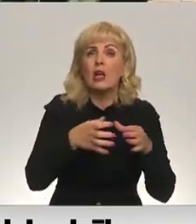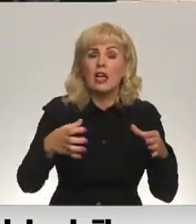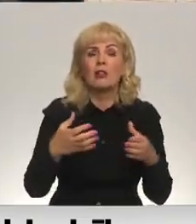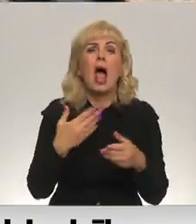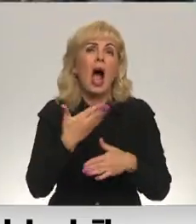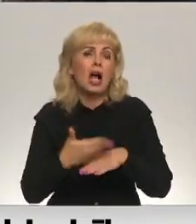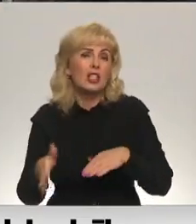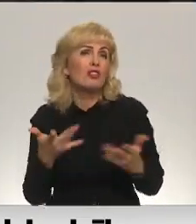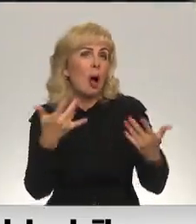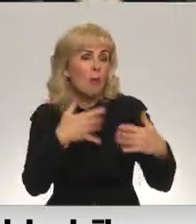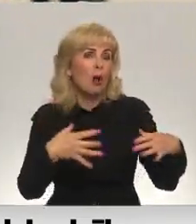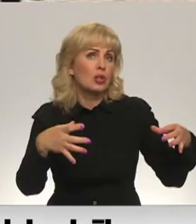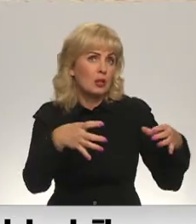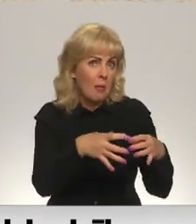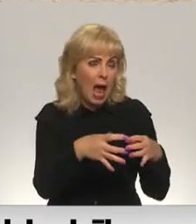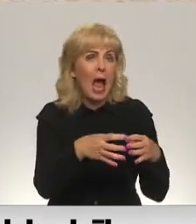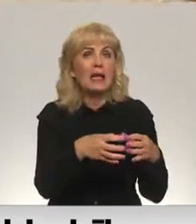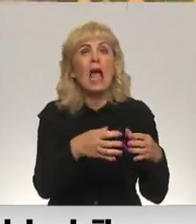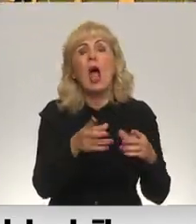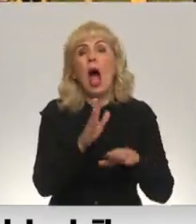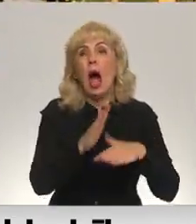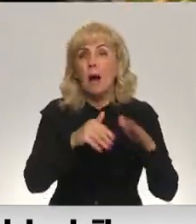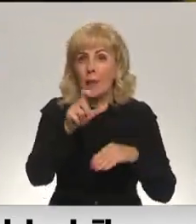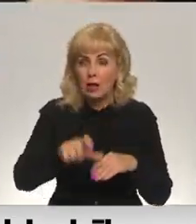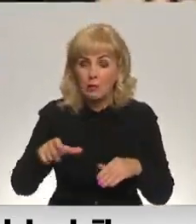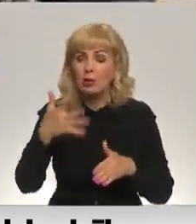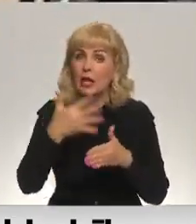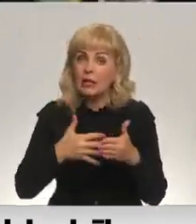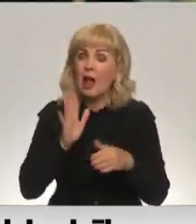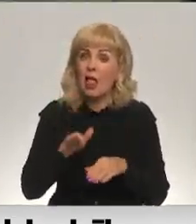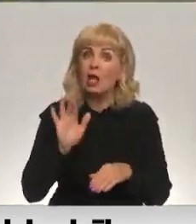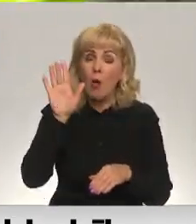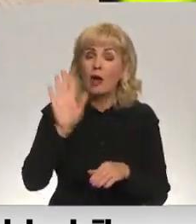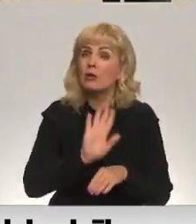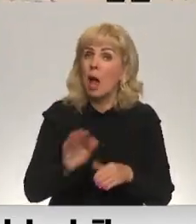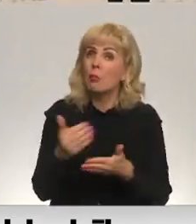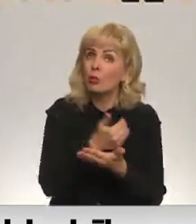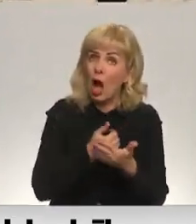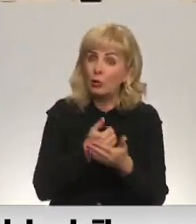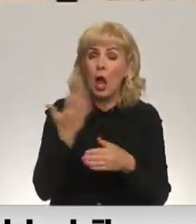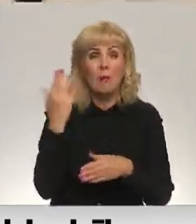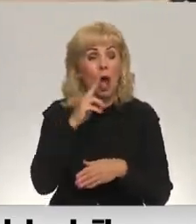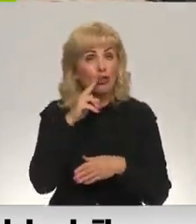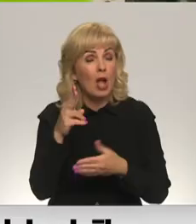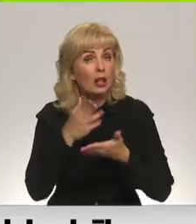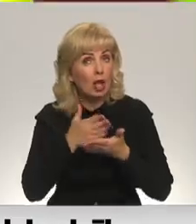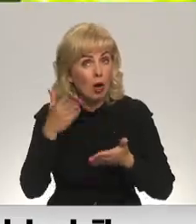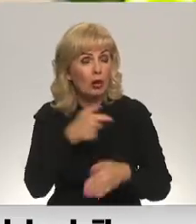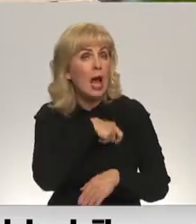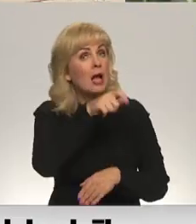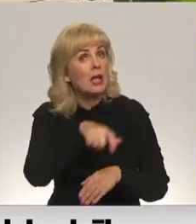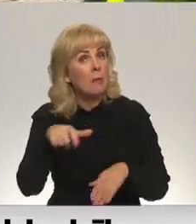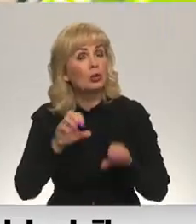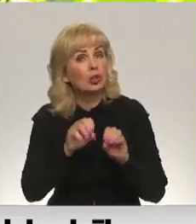politiskie spēki un namatu personas. Runājot par prisinājumiem nākotnē, lai neatkārtotos pagājušās nedēļas notikumi, debutāti